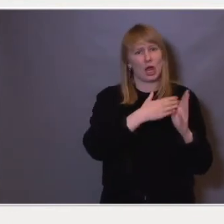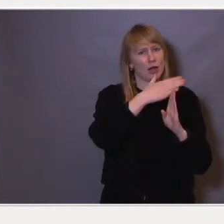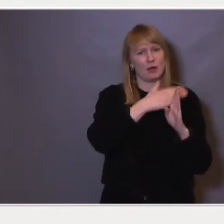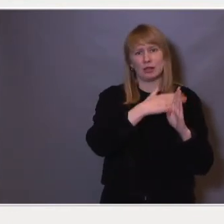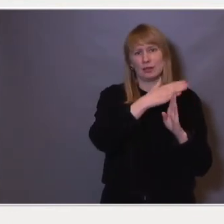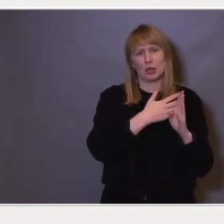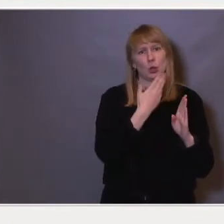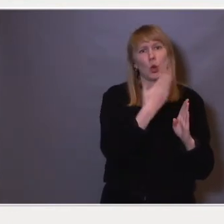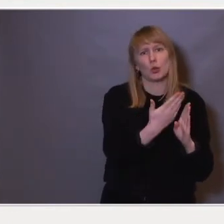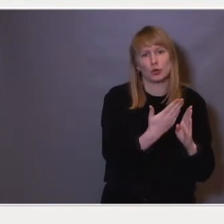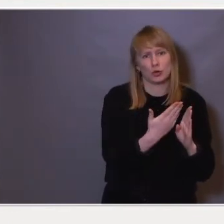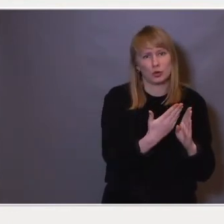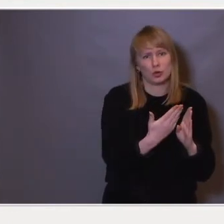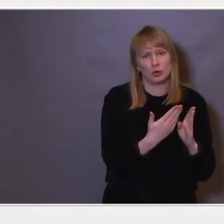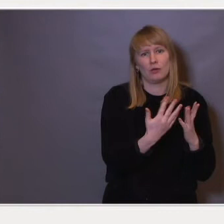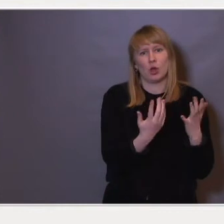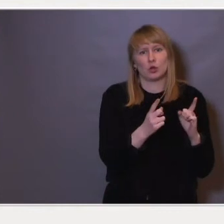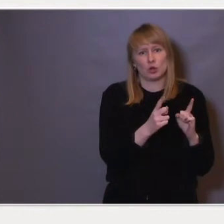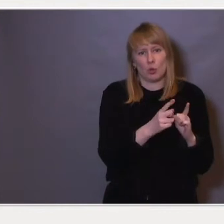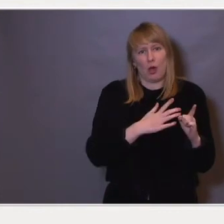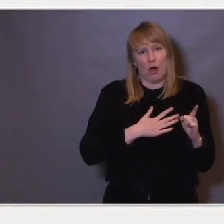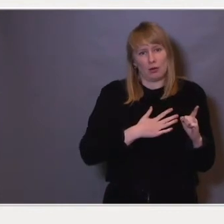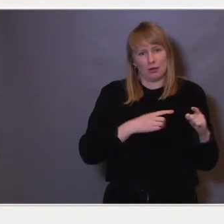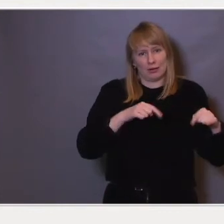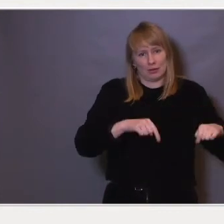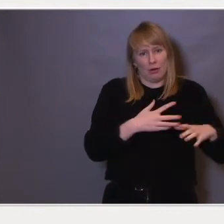godt på alt det som finnes av kartlegginger og tester.